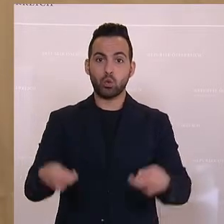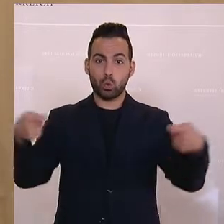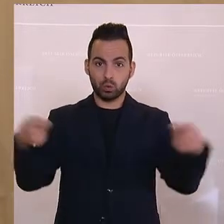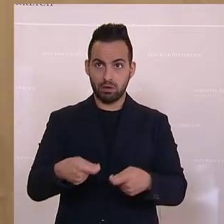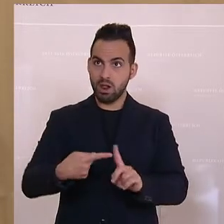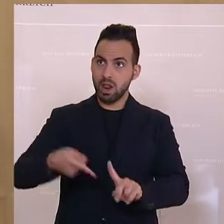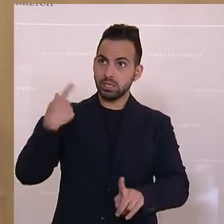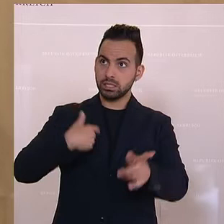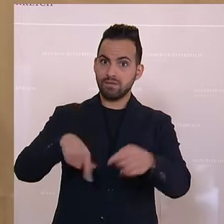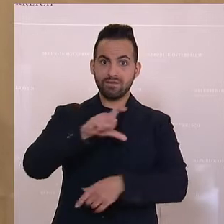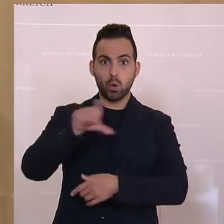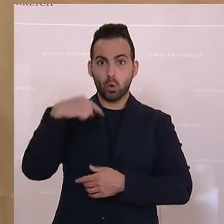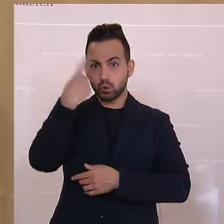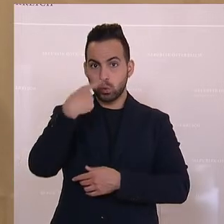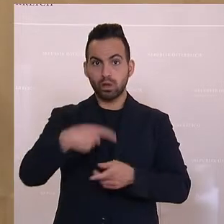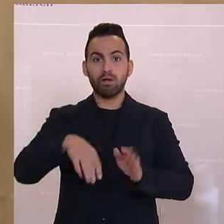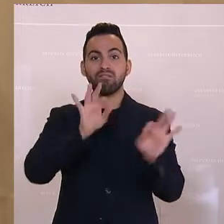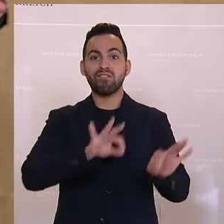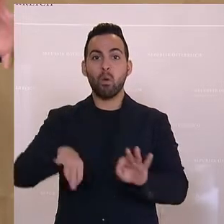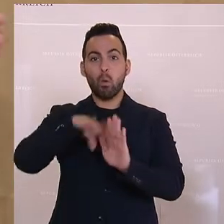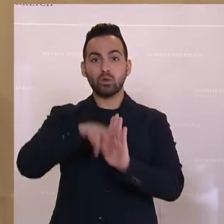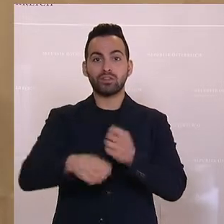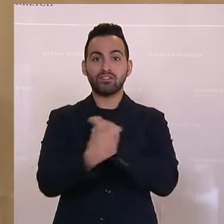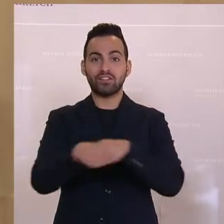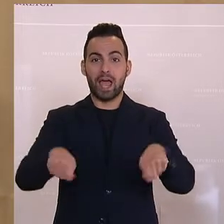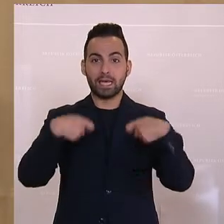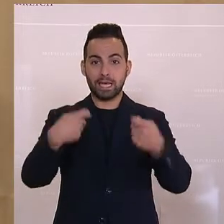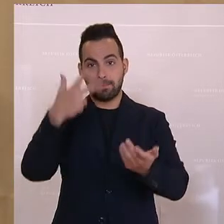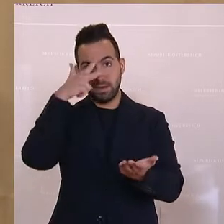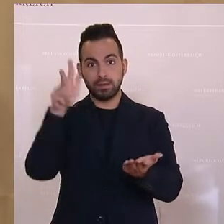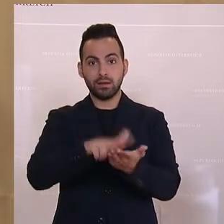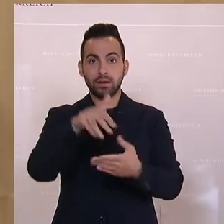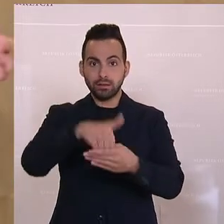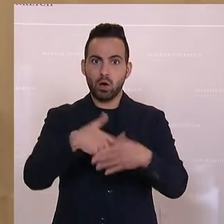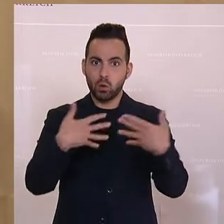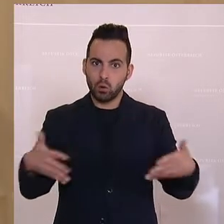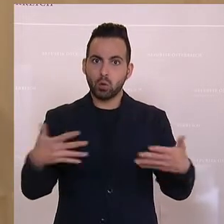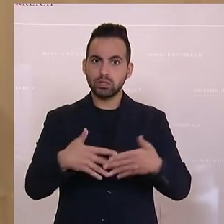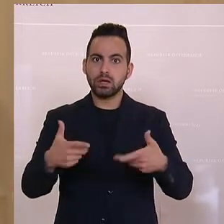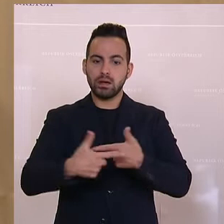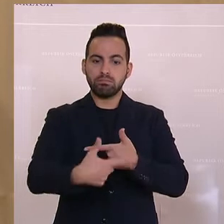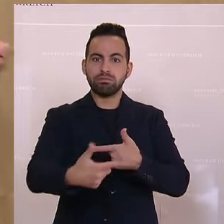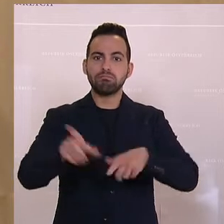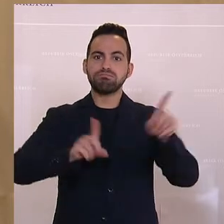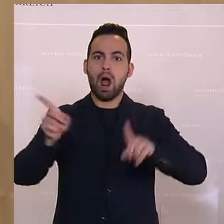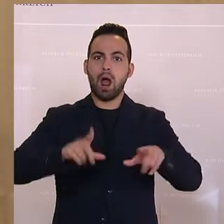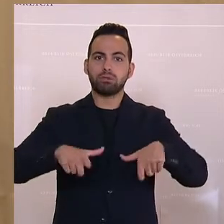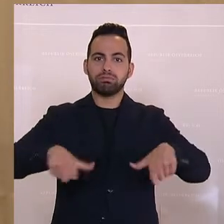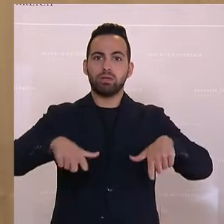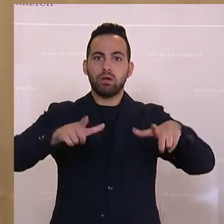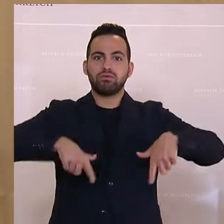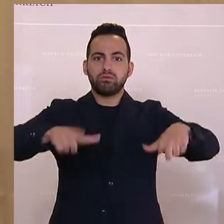die Verordnung freigegeben, wo es wirklich um große Parks geht, wo es um große Photovoltaik-Parks geht, wo es um große